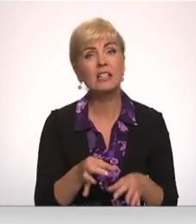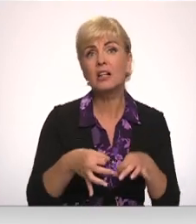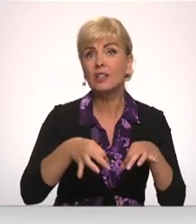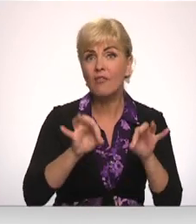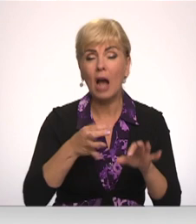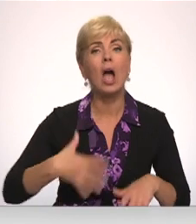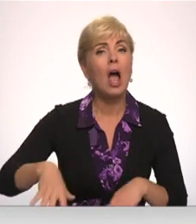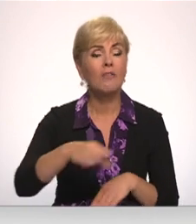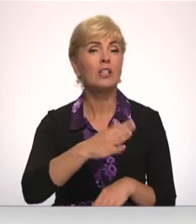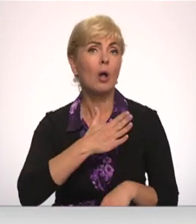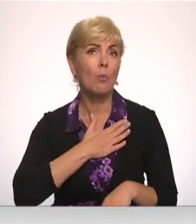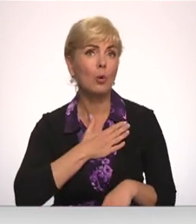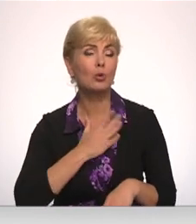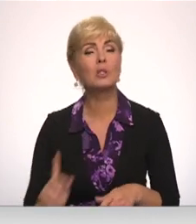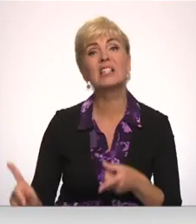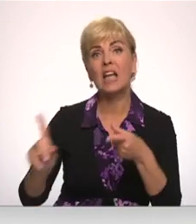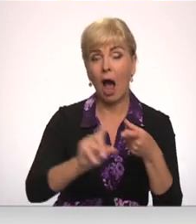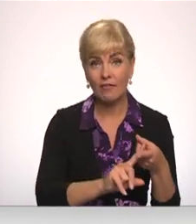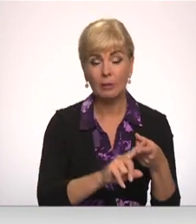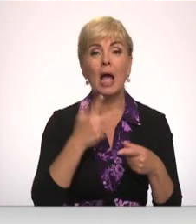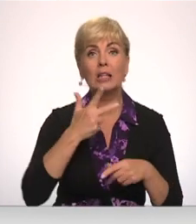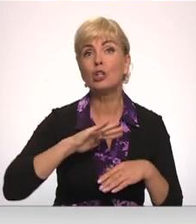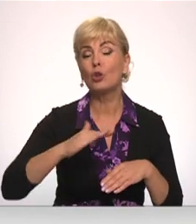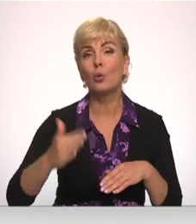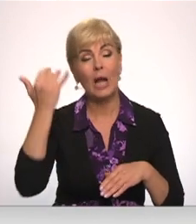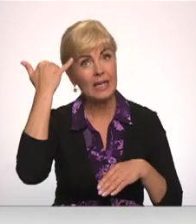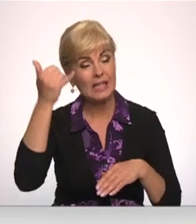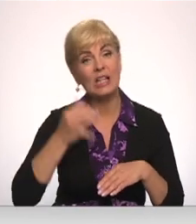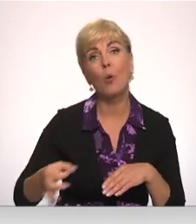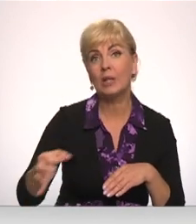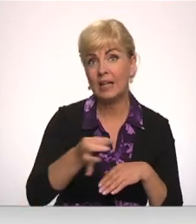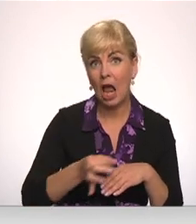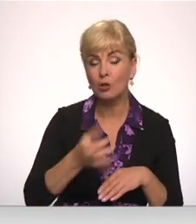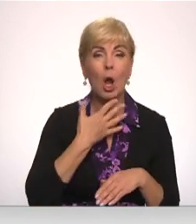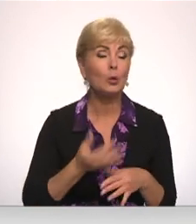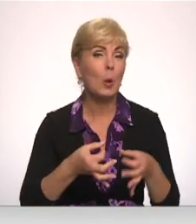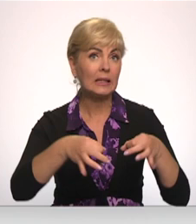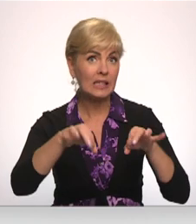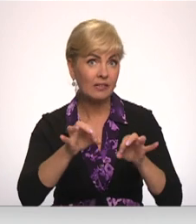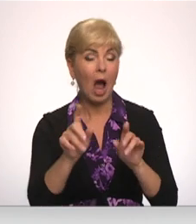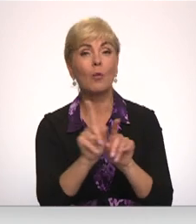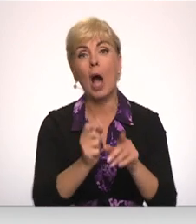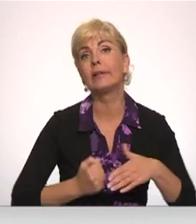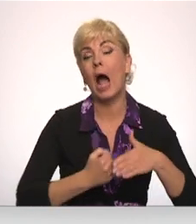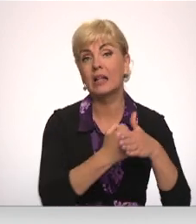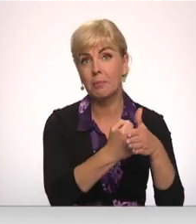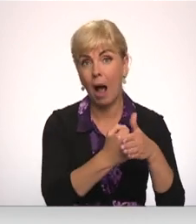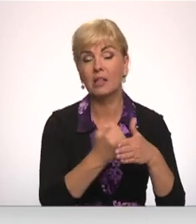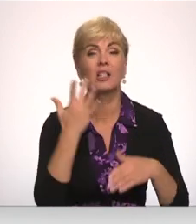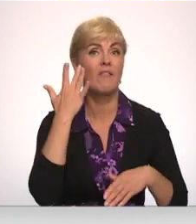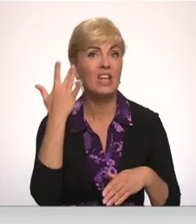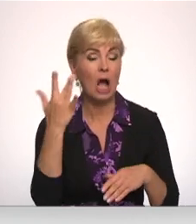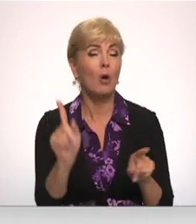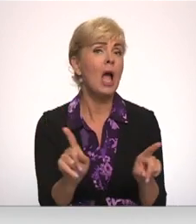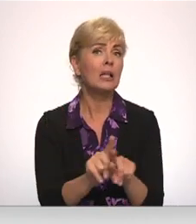ir visu mūsu savienojums. Trīs jūru iniciatīvas reģions mums ir ļoti svarīgs arī no atbalsta viedokļa. Un